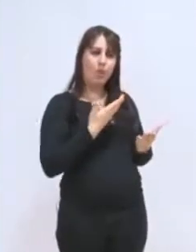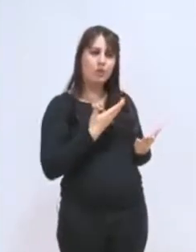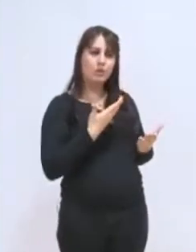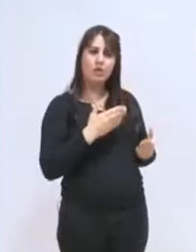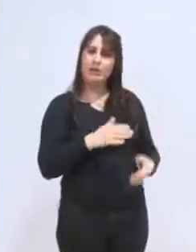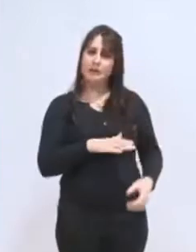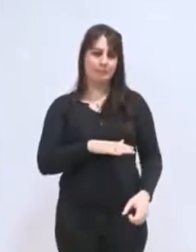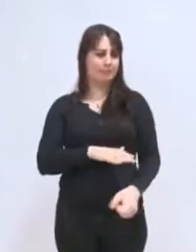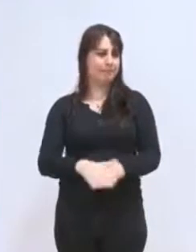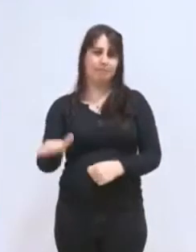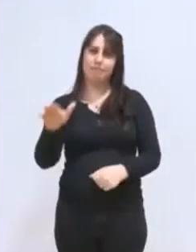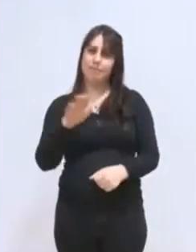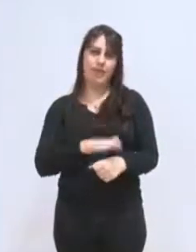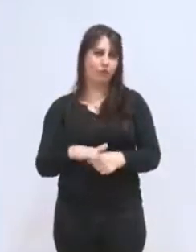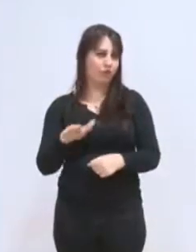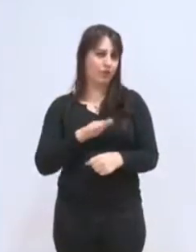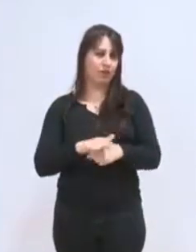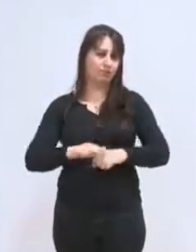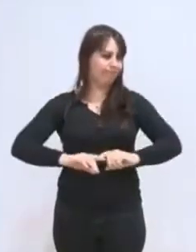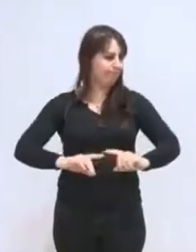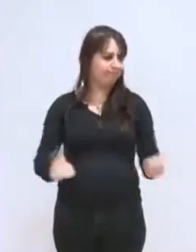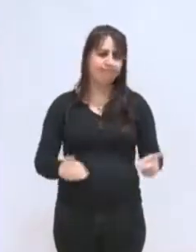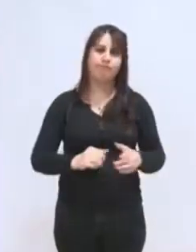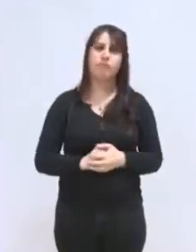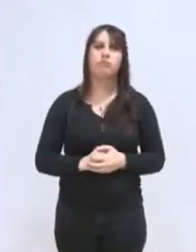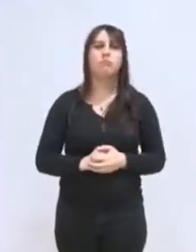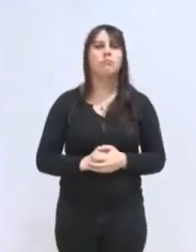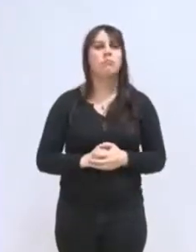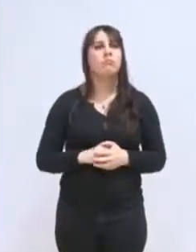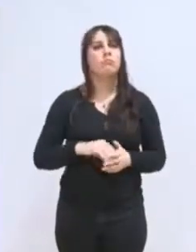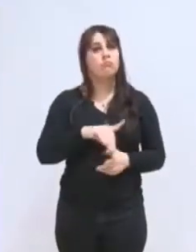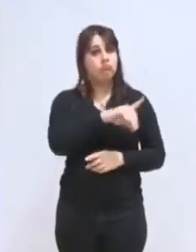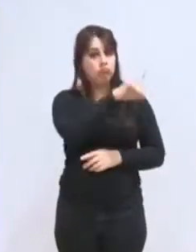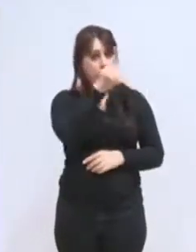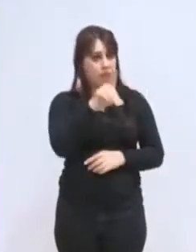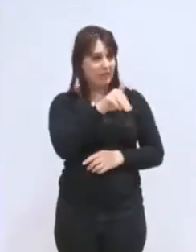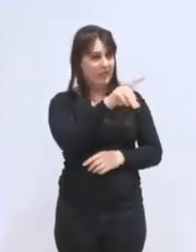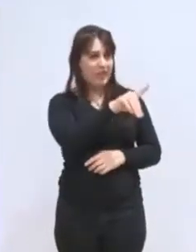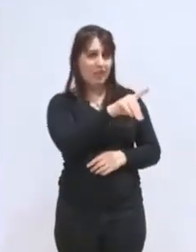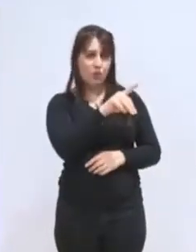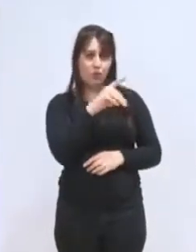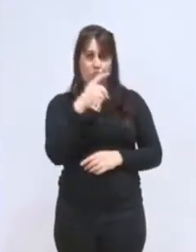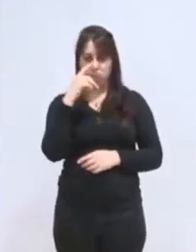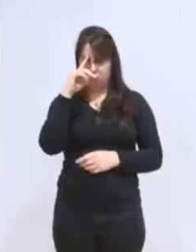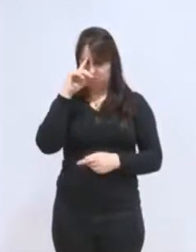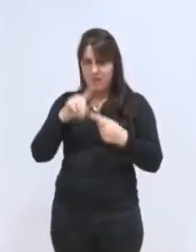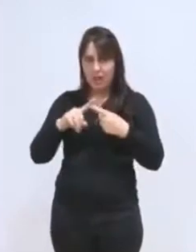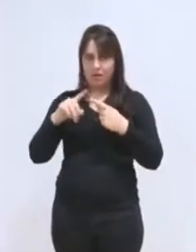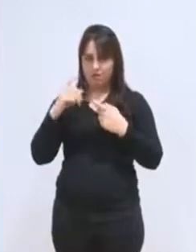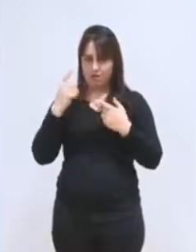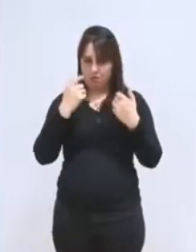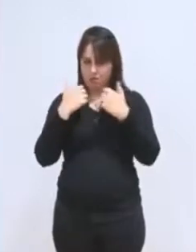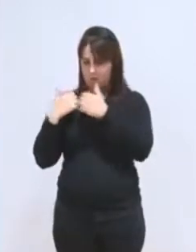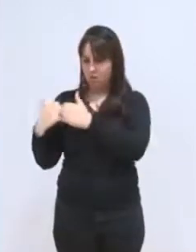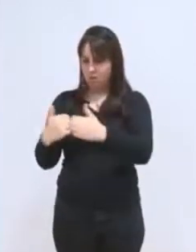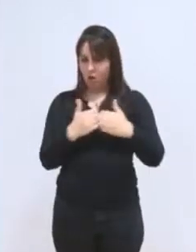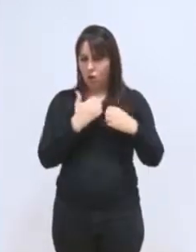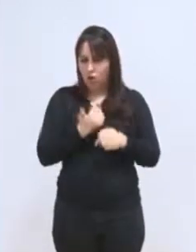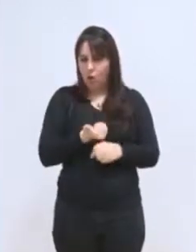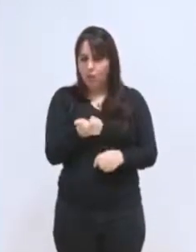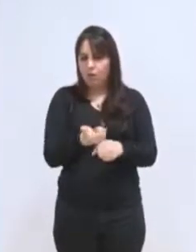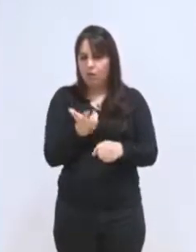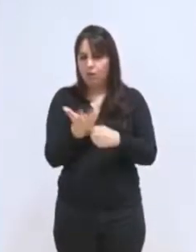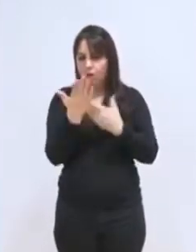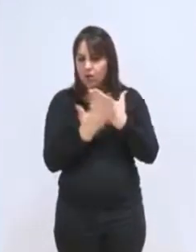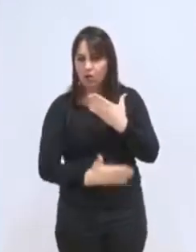sont pas suffisants. Et nous avons une question que nous devons essayer de travailler sur les années qui viennent,